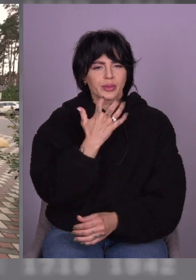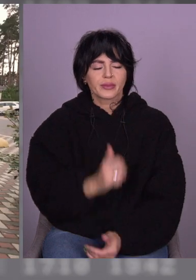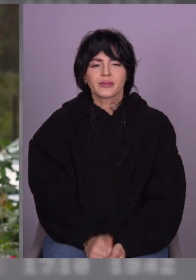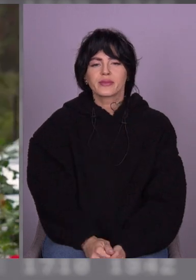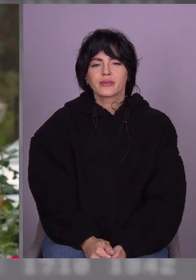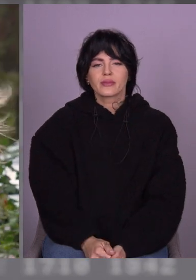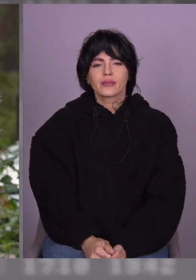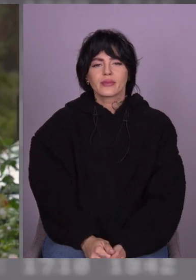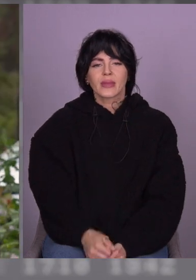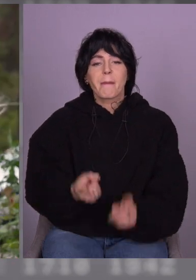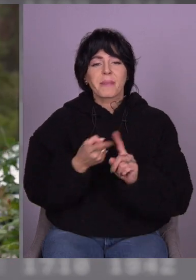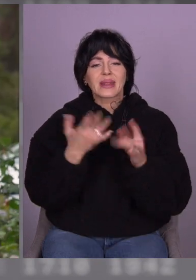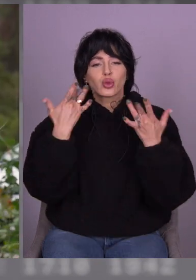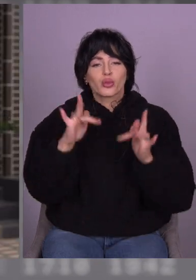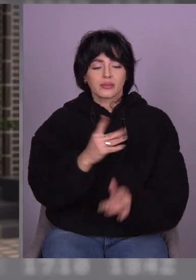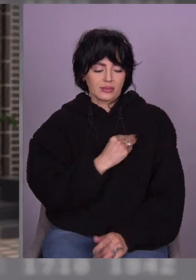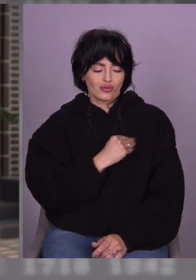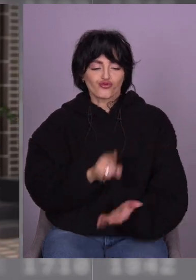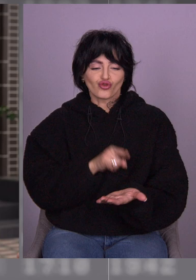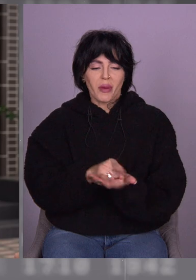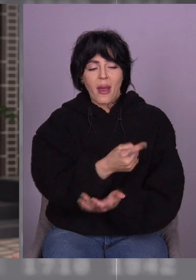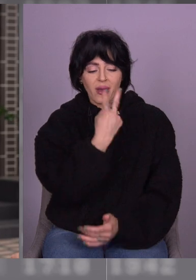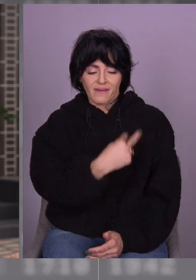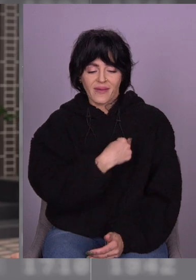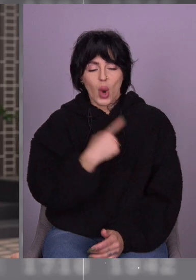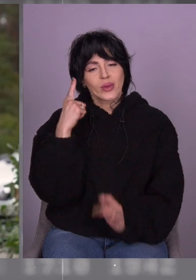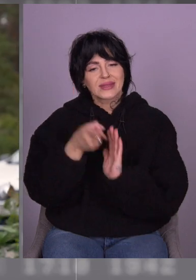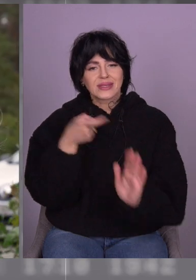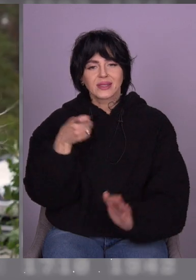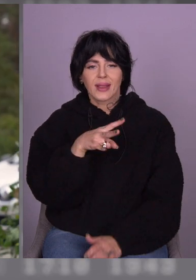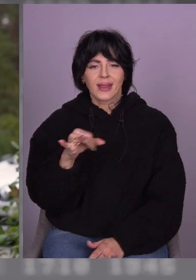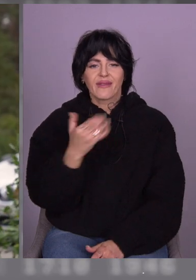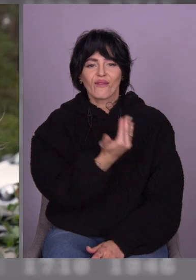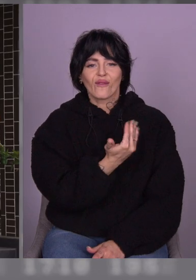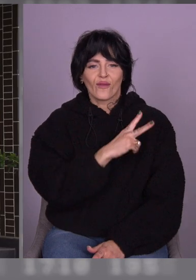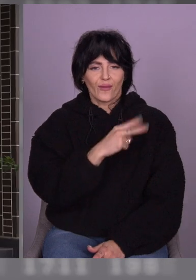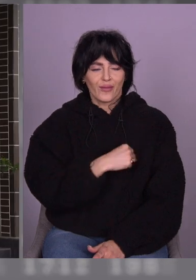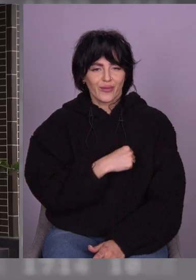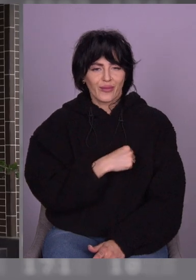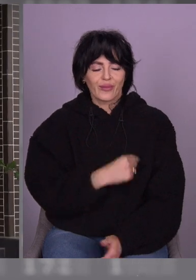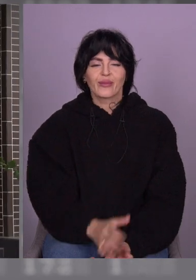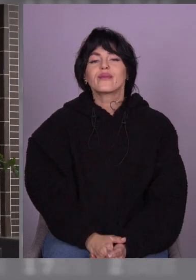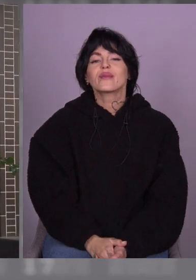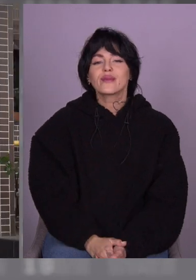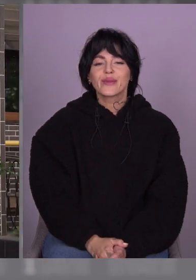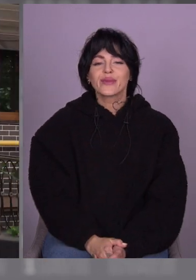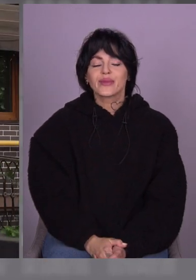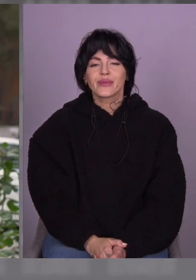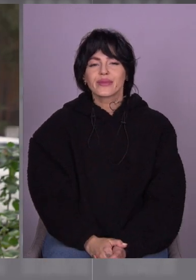вже на мені. Як думаєте, зверне увагу? Я думаю, так, він дуже найбайдужий до жабоку. Дуже. О, привіт.